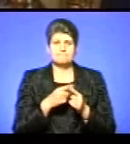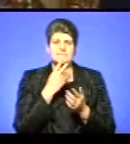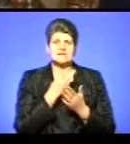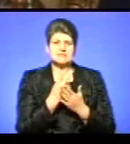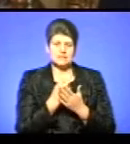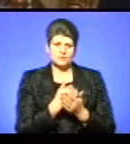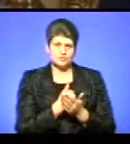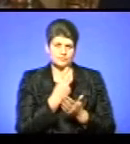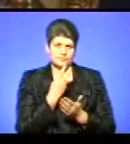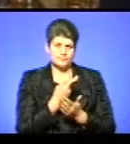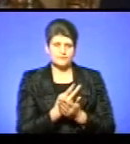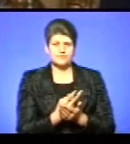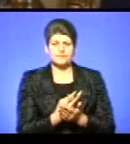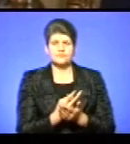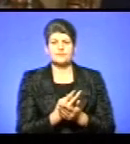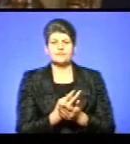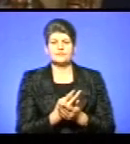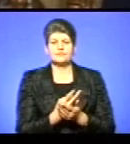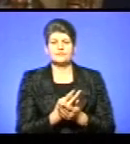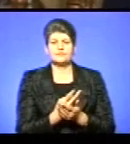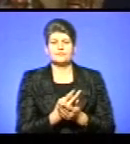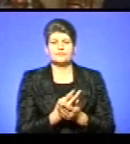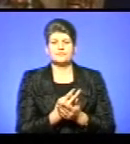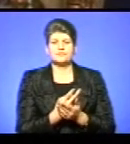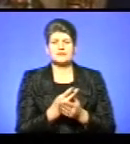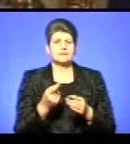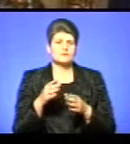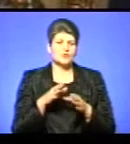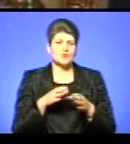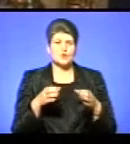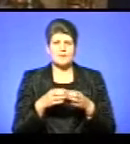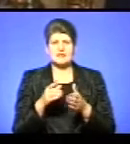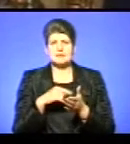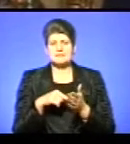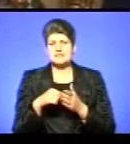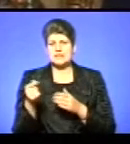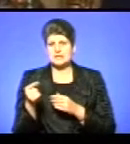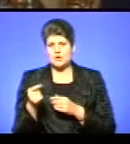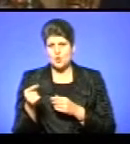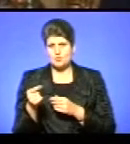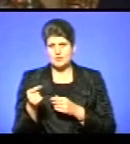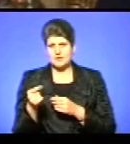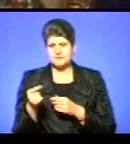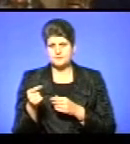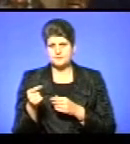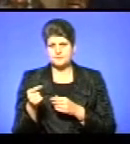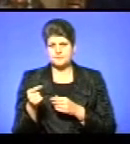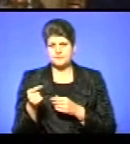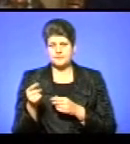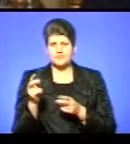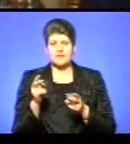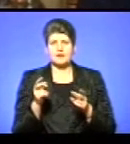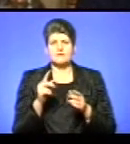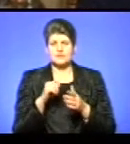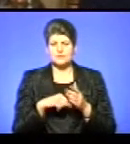представити цілій громаді міста Тернополя, вірнім цього храму, ми на